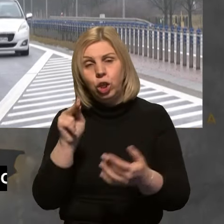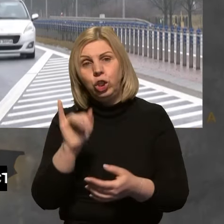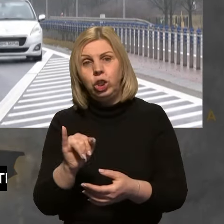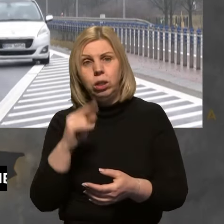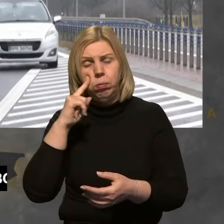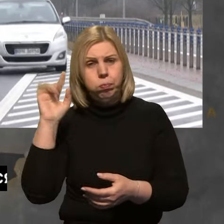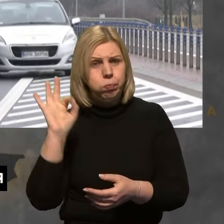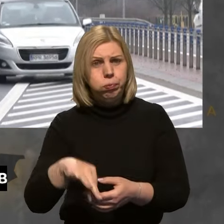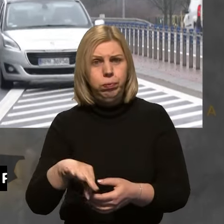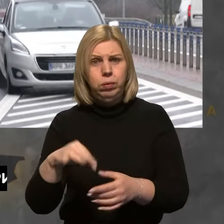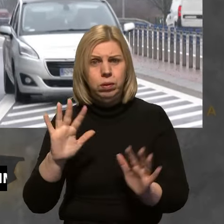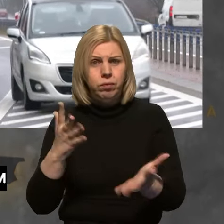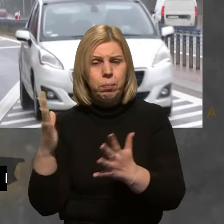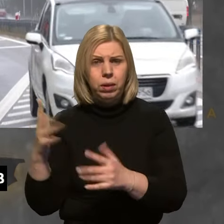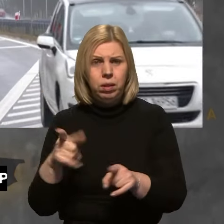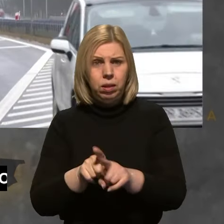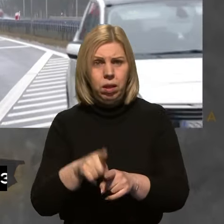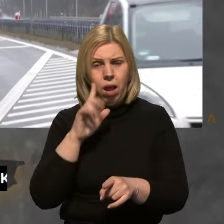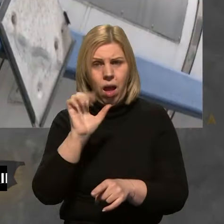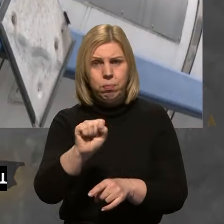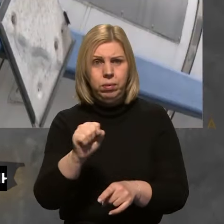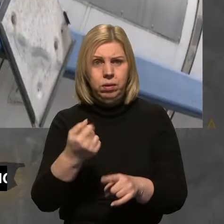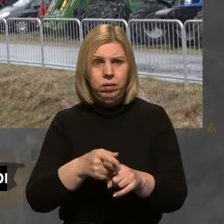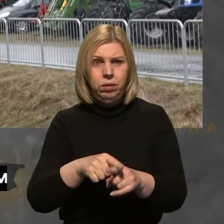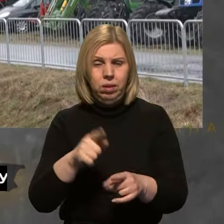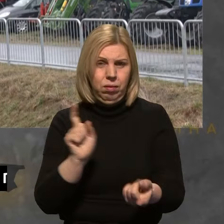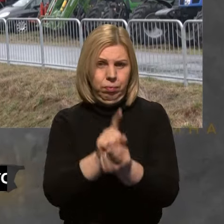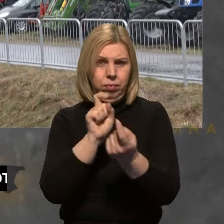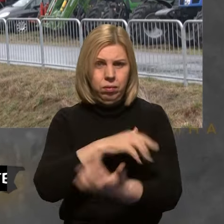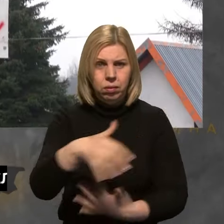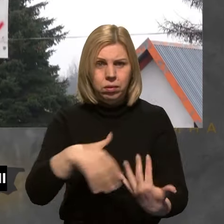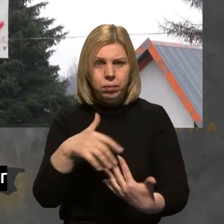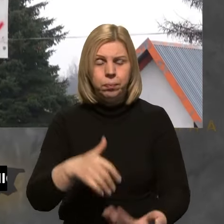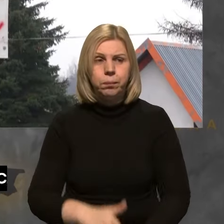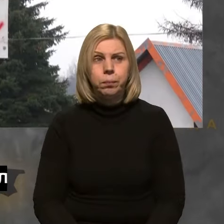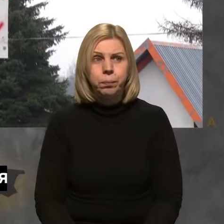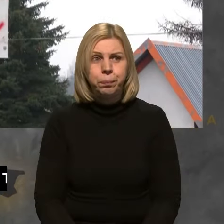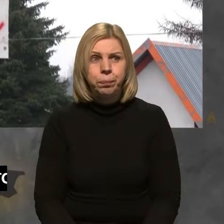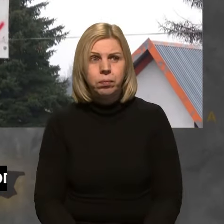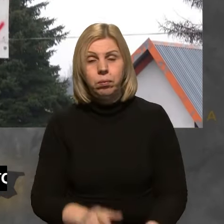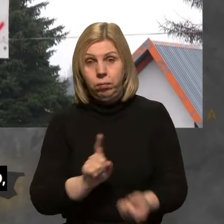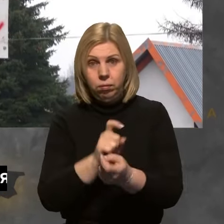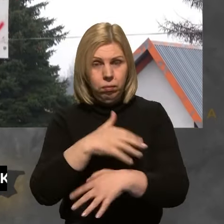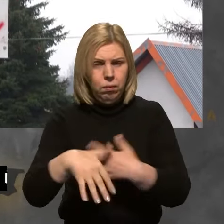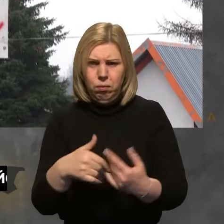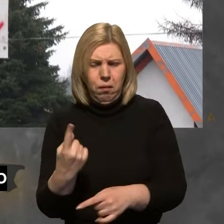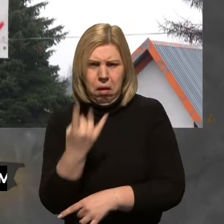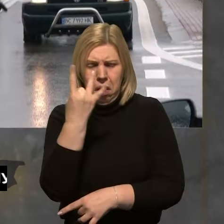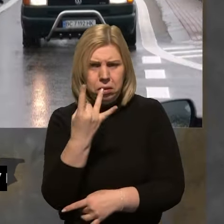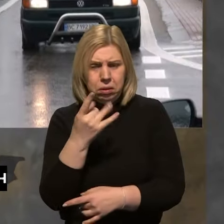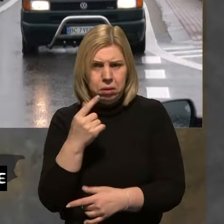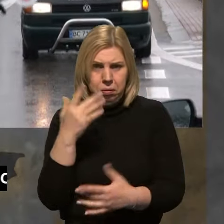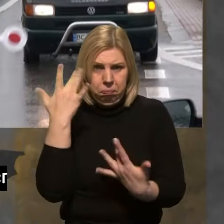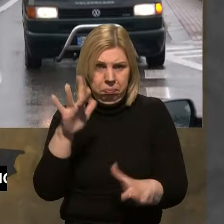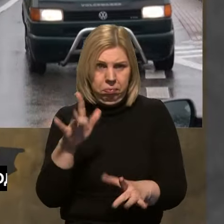таких випадків кілька зафіксували у ЧАК? Так, сутички маються на увазі. А сутички, це разові інциденти,